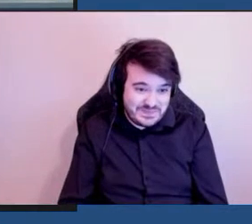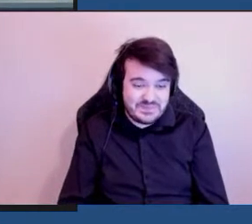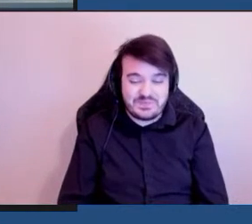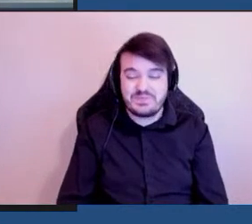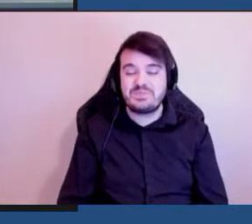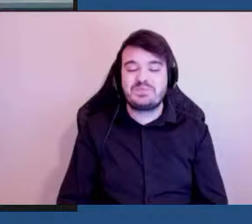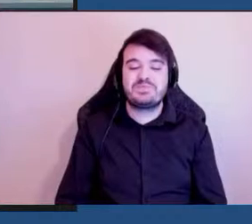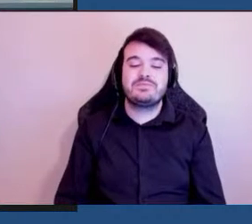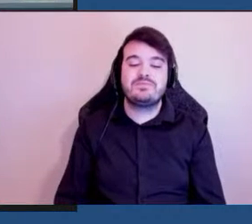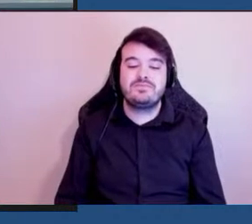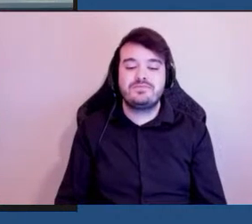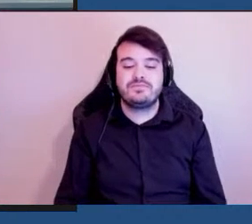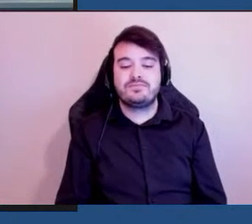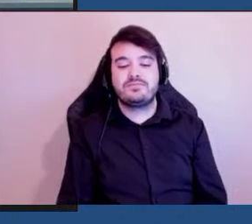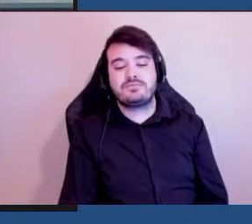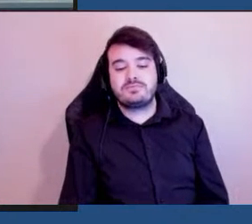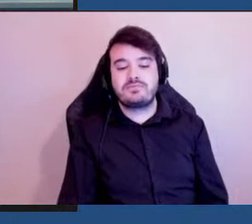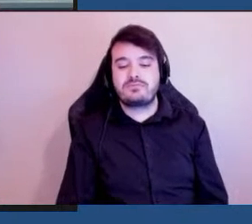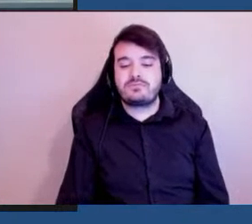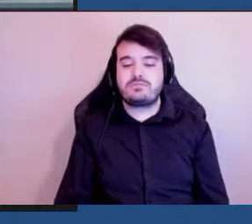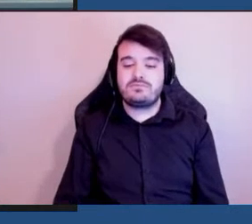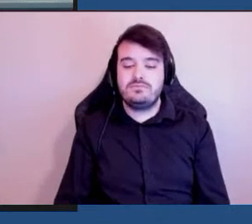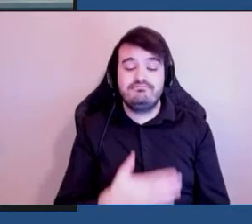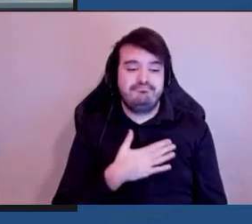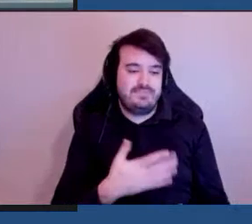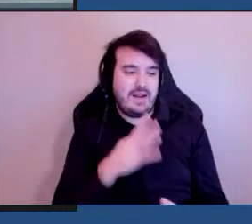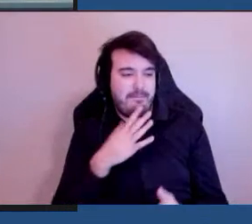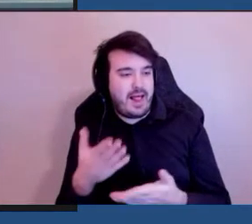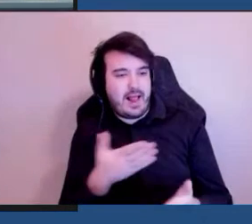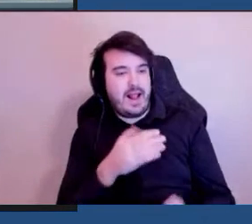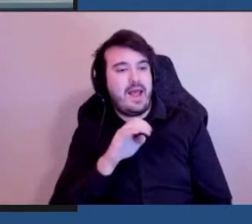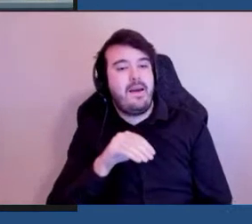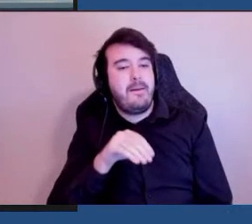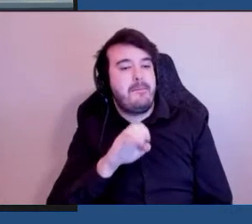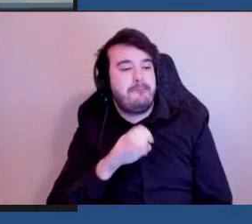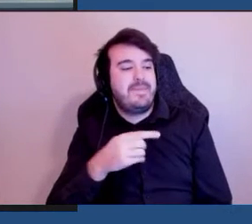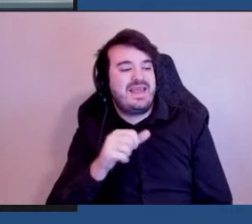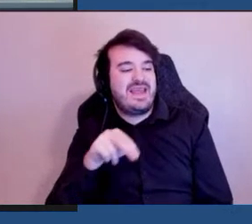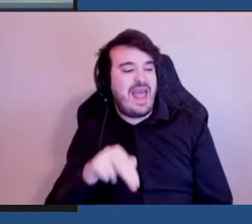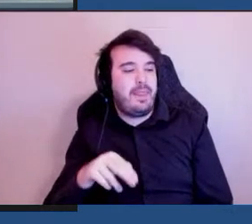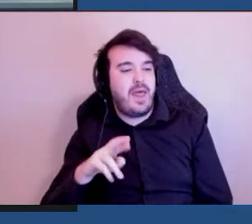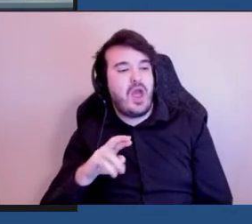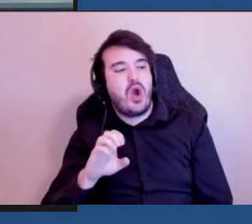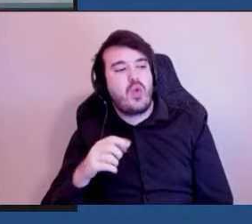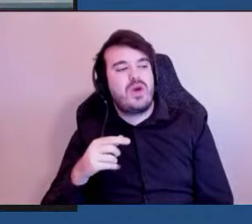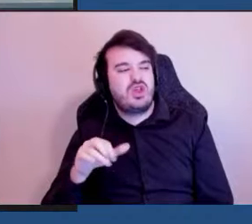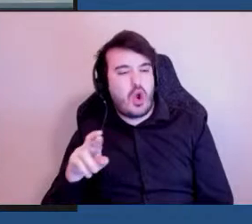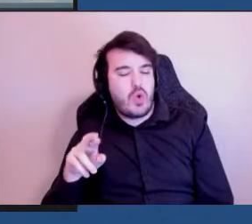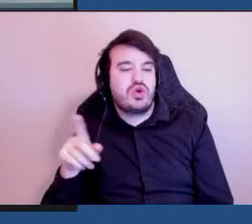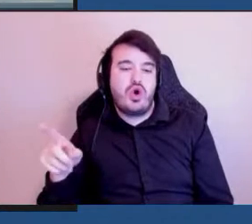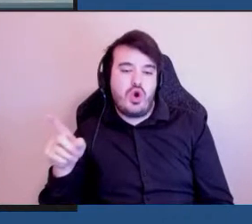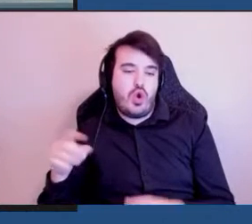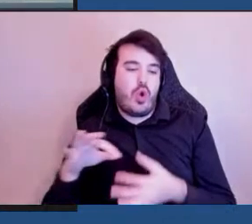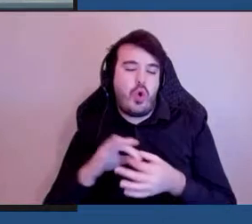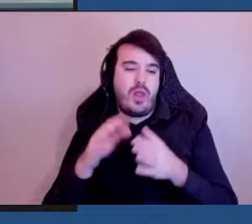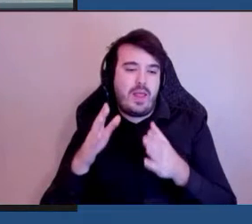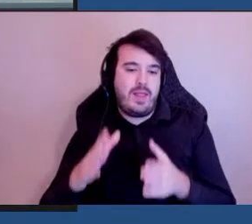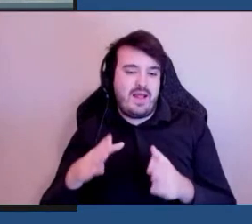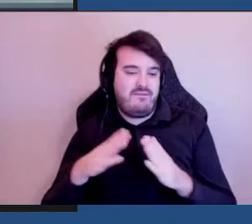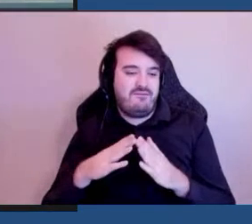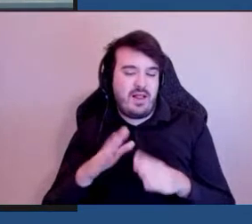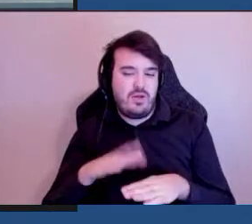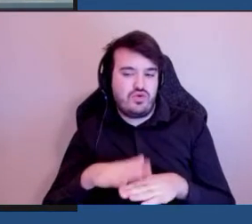j'aimerais inviter Megan Richards qui est la coordinatrice initiative en matière d